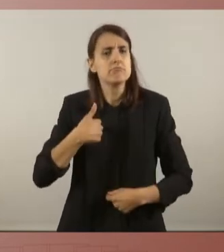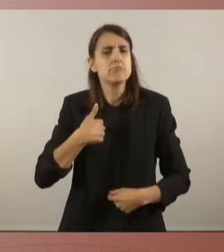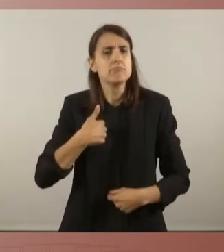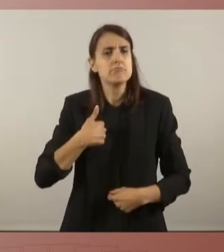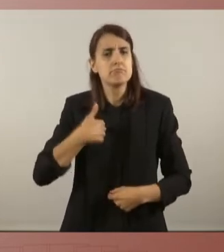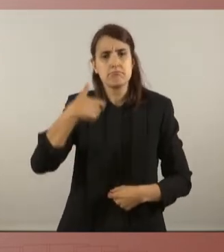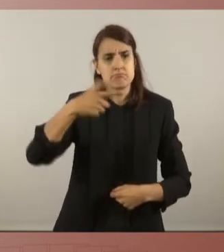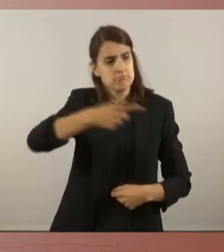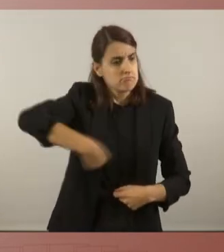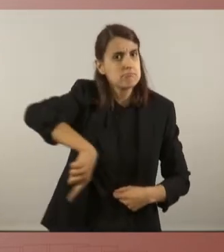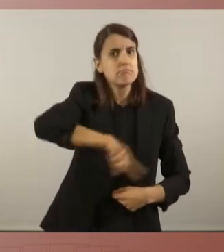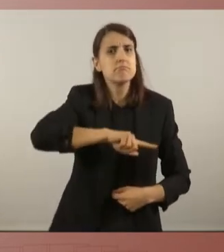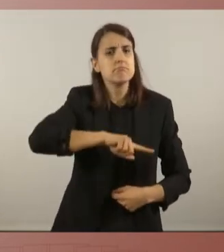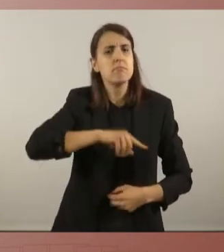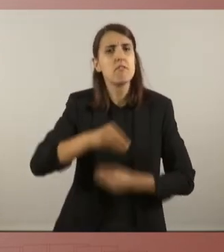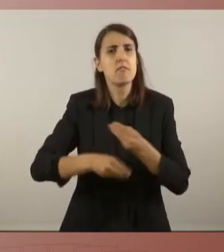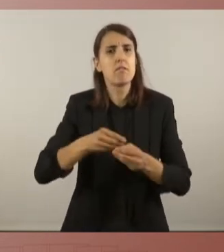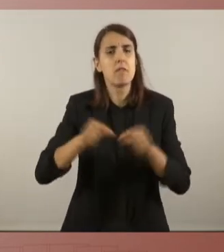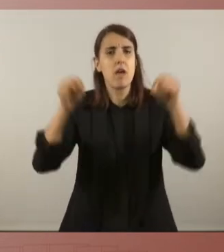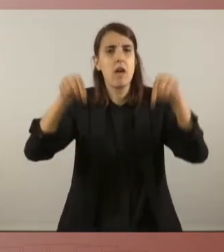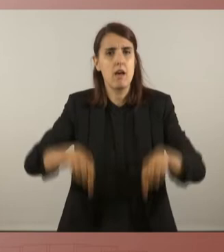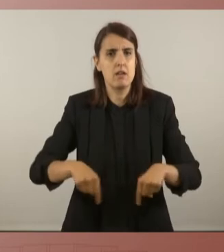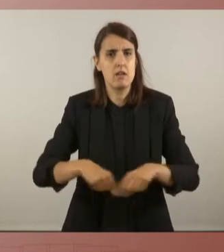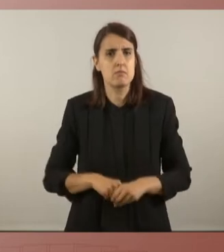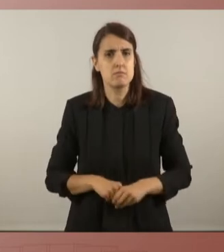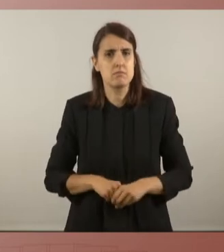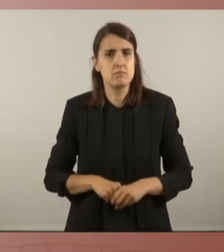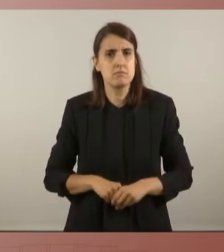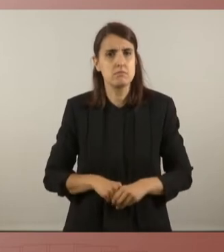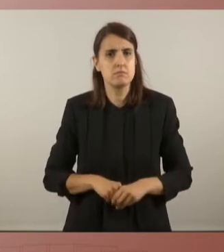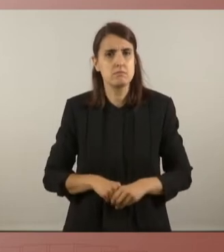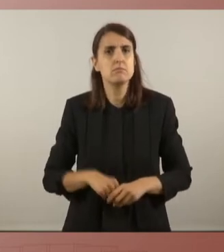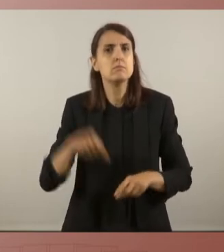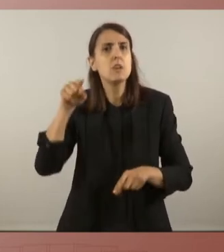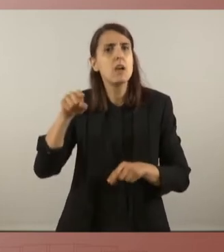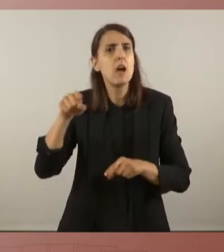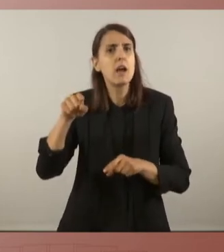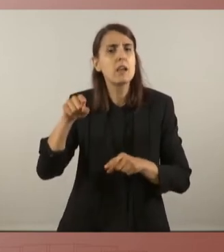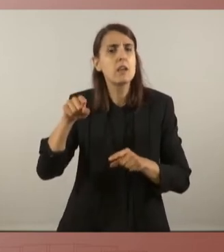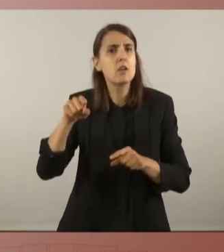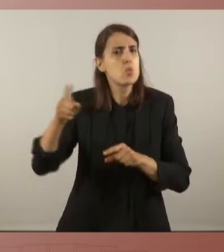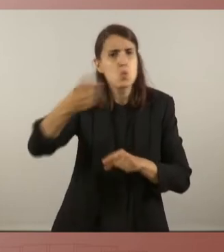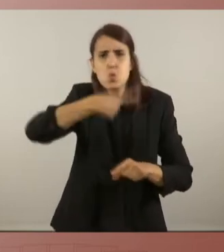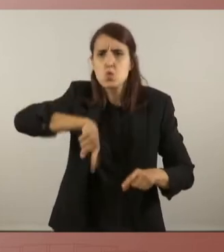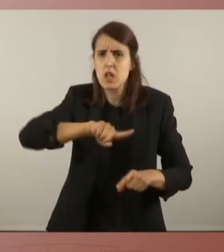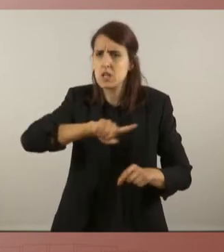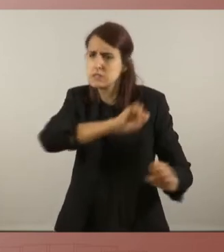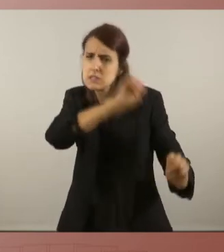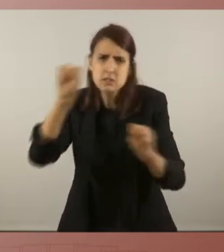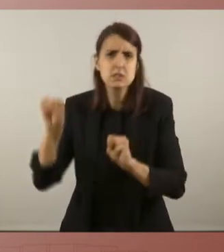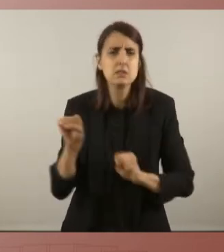hem vingut a fer aquí, insubornablement, a defensar drets,